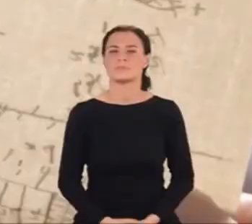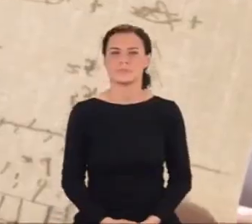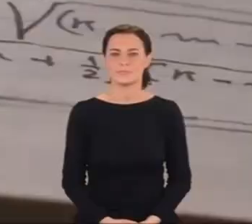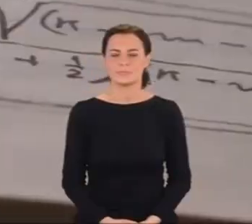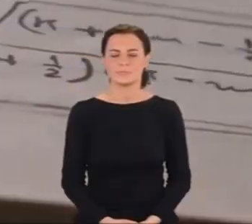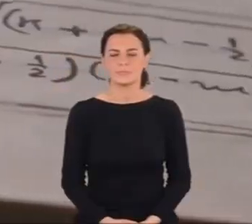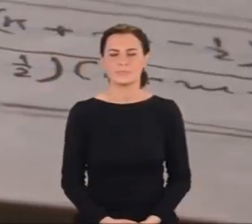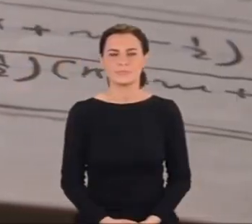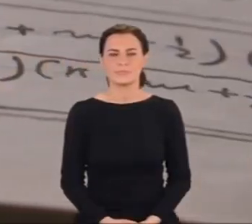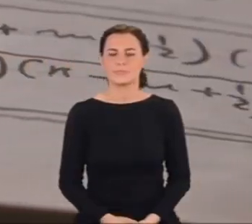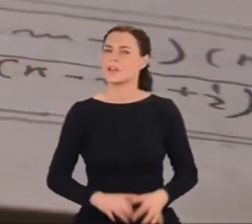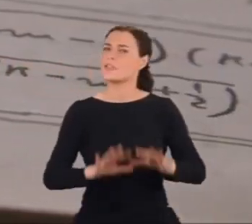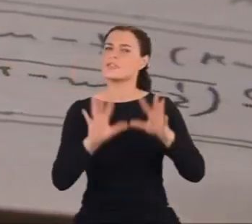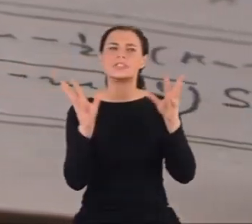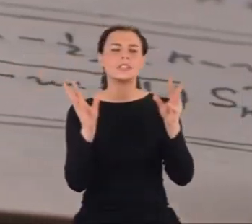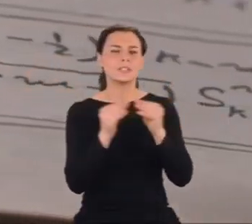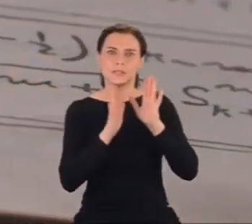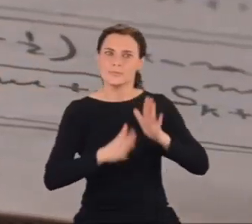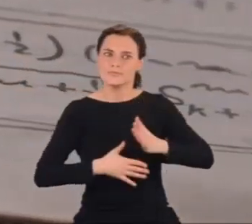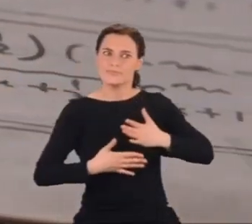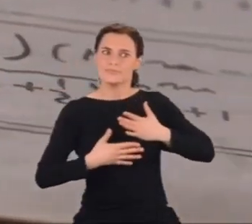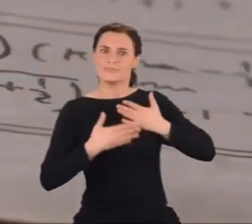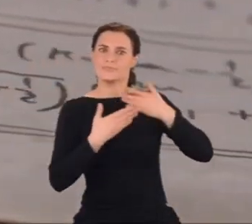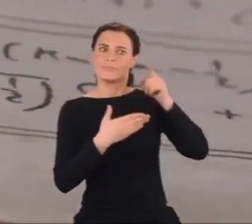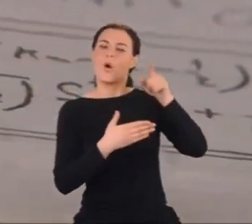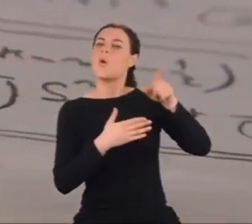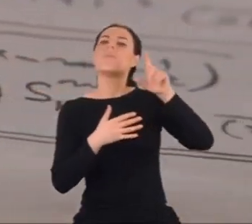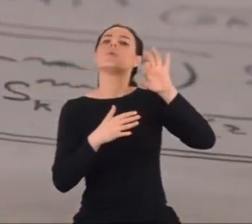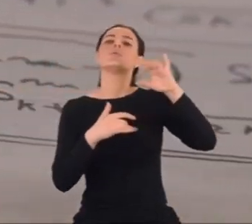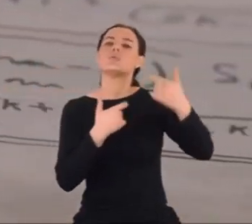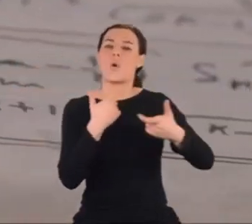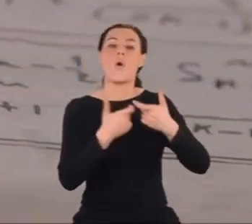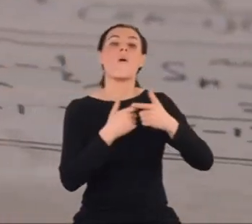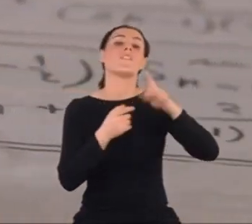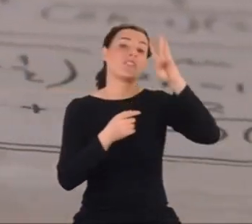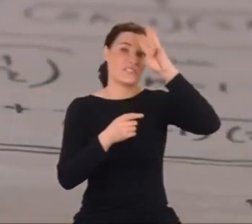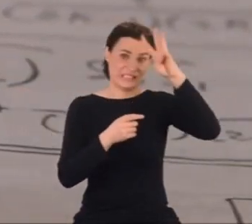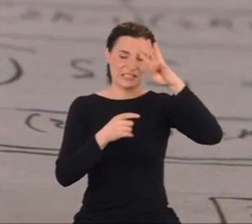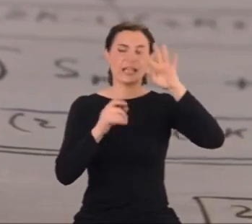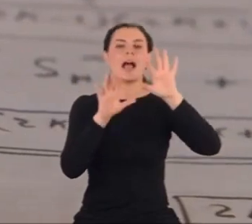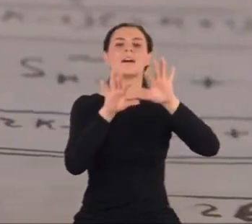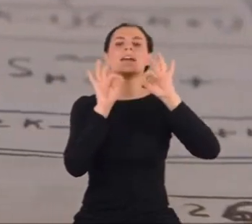Wszyscy podziwiają jego dar wyłuskiwania symetrii w zjawiskach fizycznych.